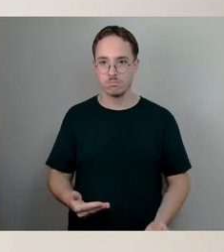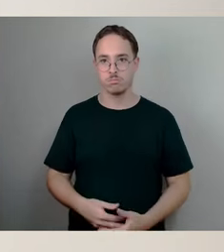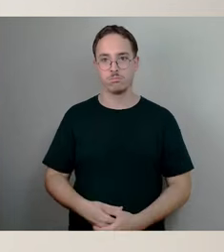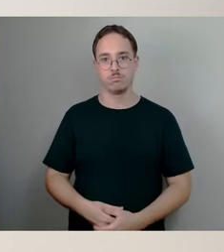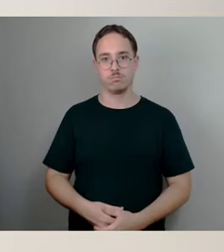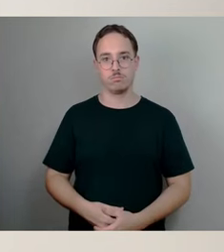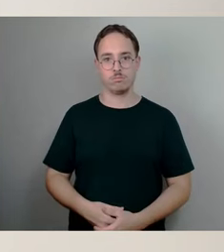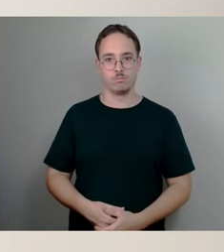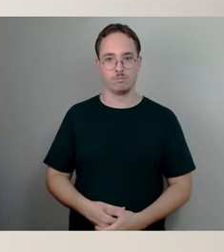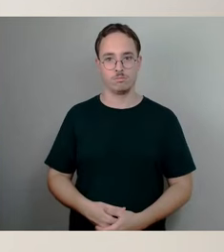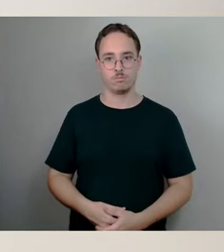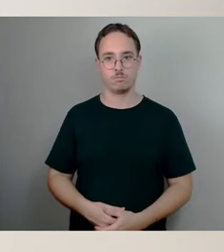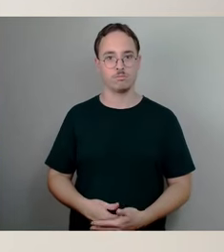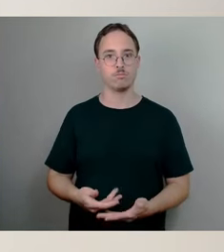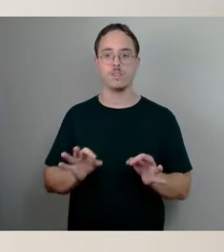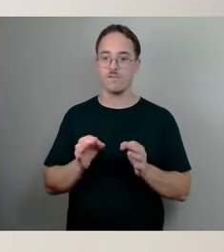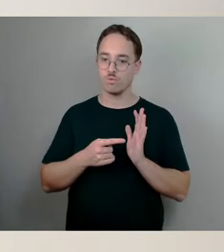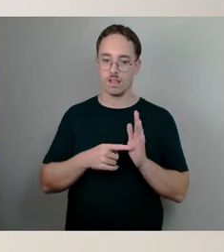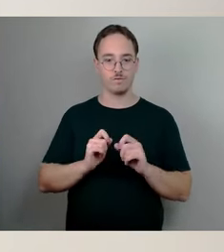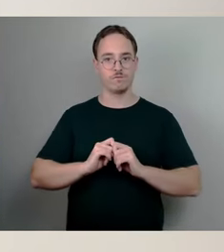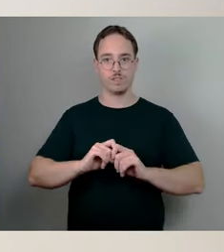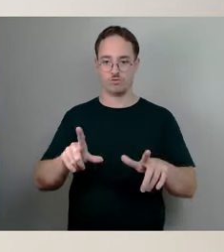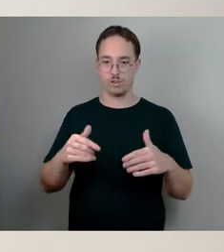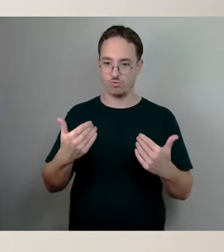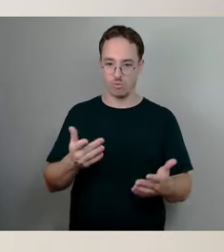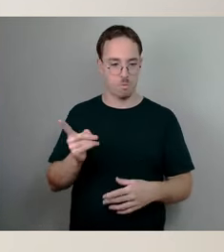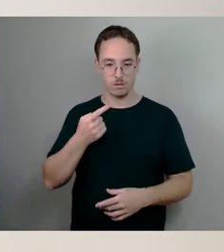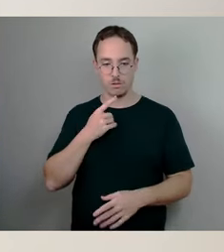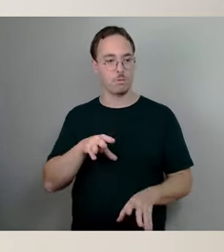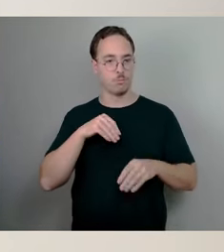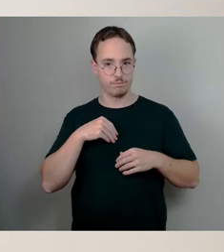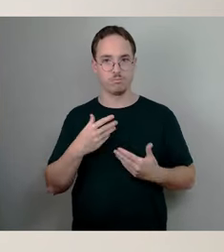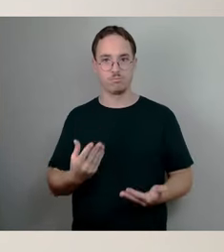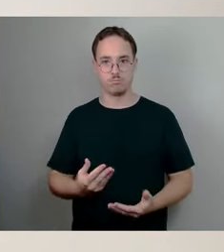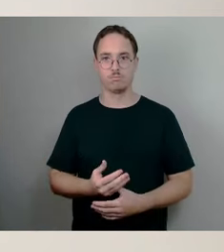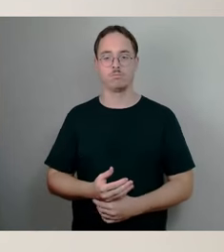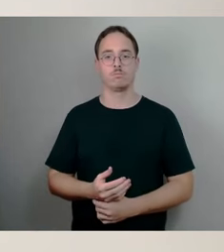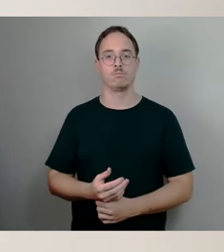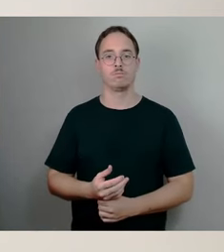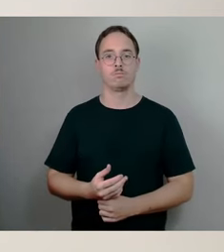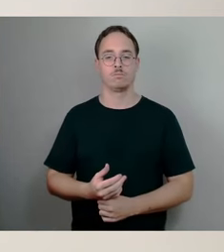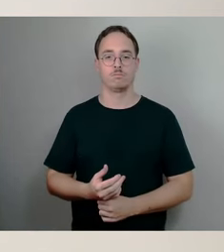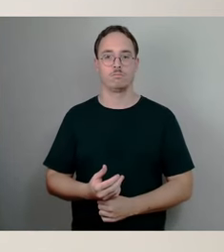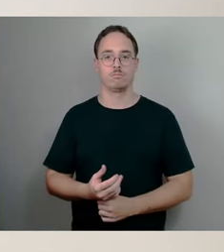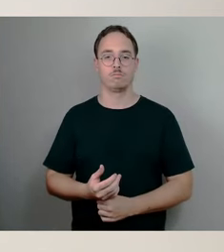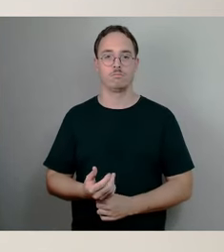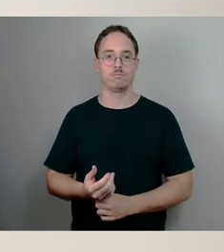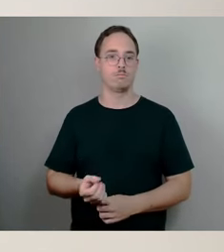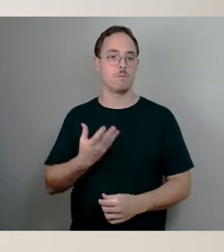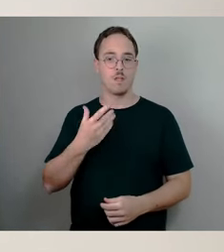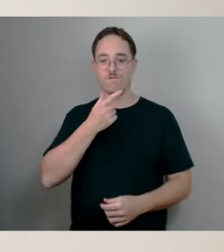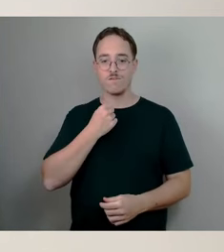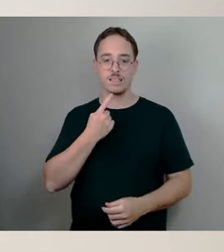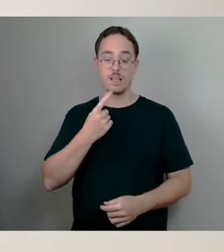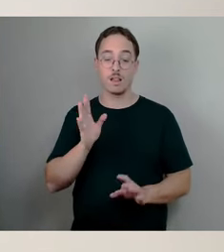zunächst verschicken. Immer unter dem Vorbehalt, das will ich hier nochmal ganz deutlich sagen, dass der Jugendhilfeausschuss am Ende entscheiden wird,